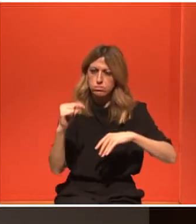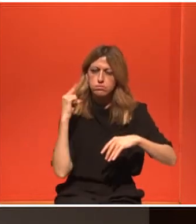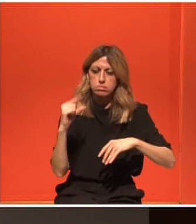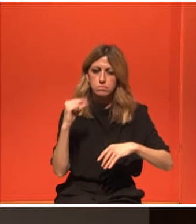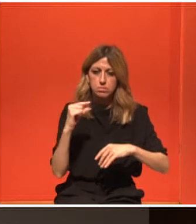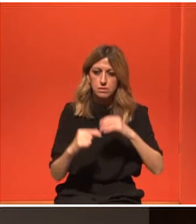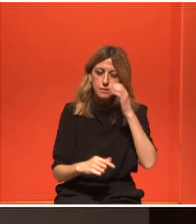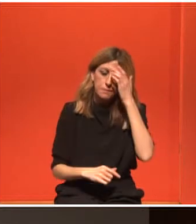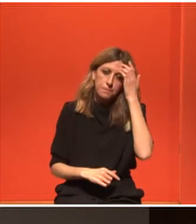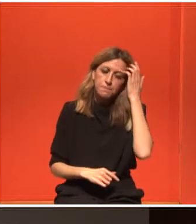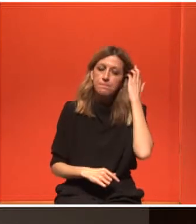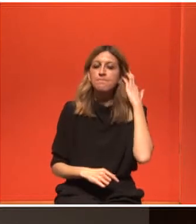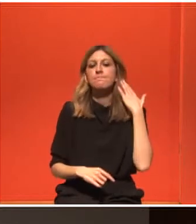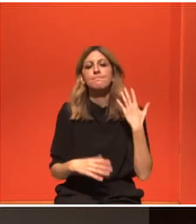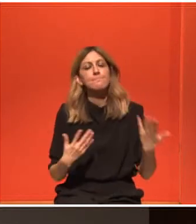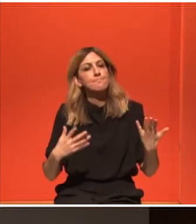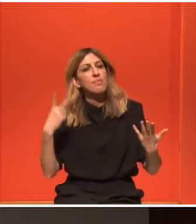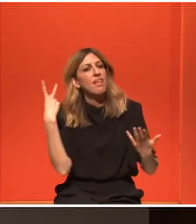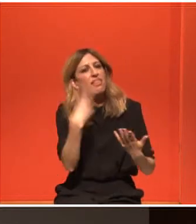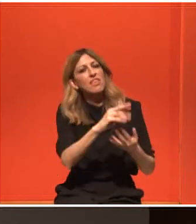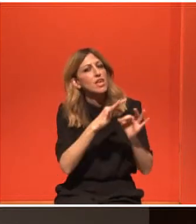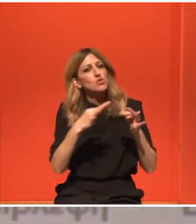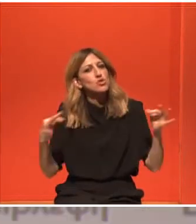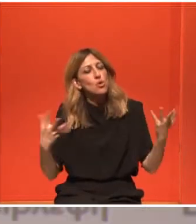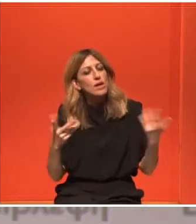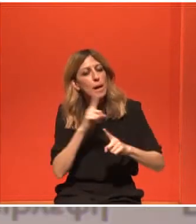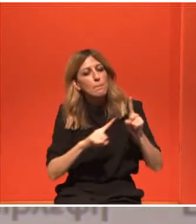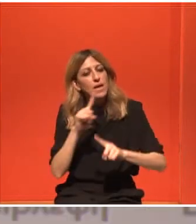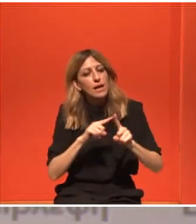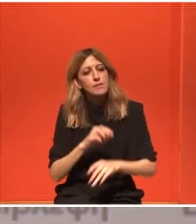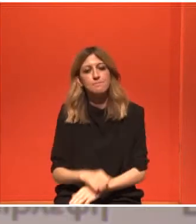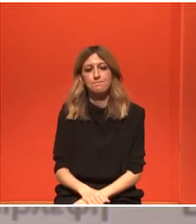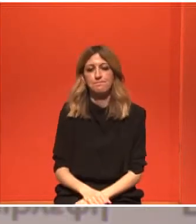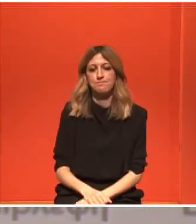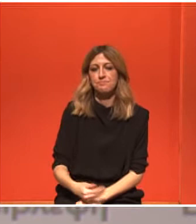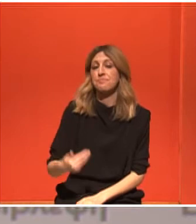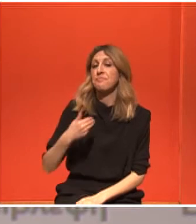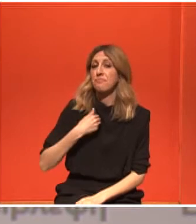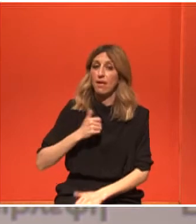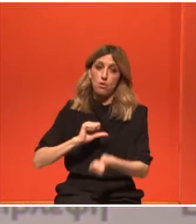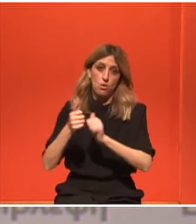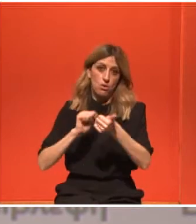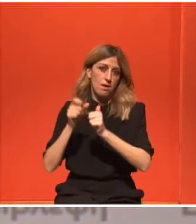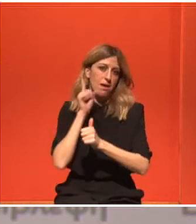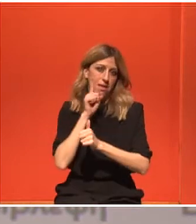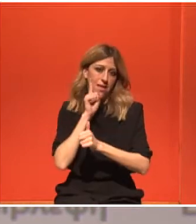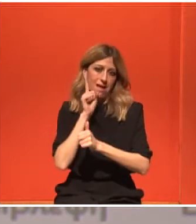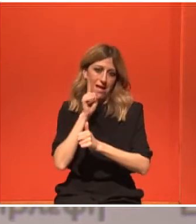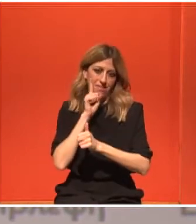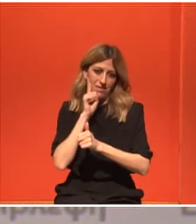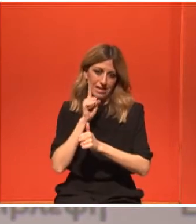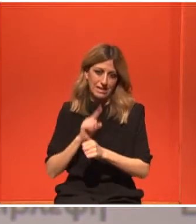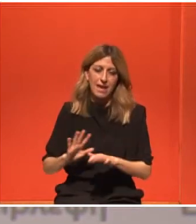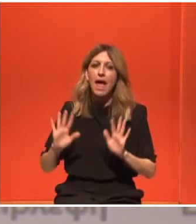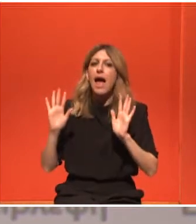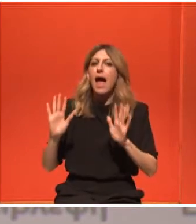Καταρίνα, η δική σου ιστορία ποια είναι. Λοιπόν, εγώ εκτός από αθλήτρια και έχω μια διαφοροποίηση